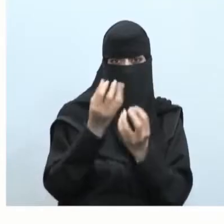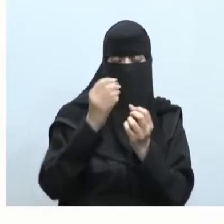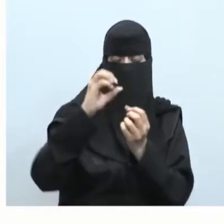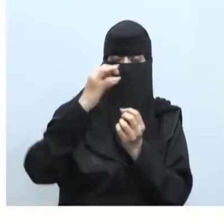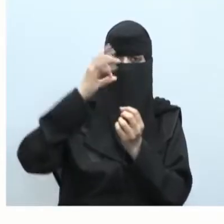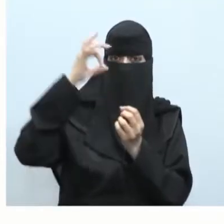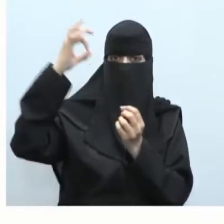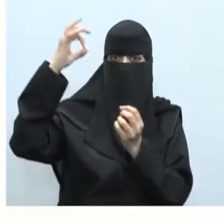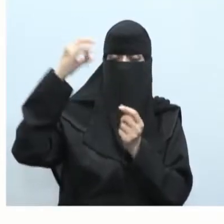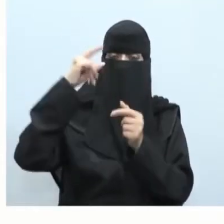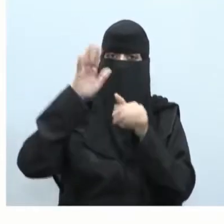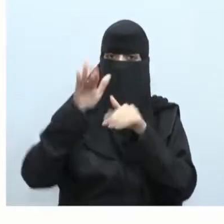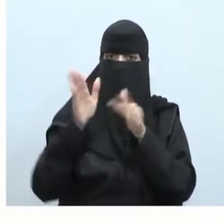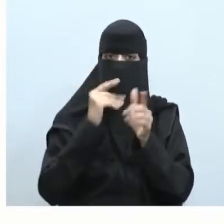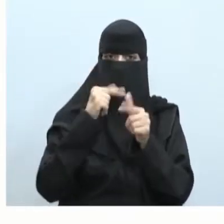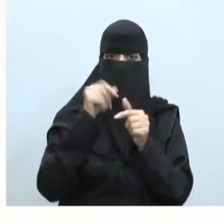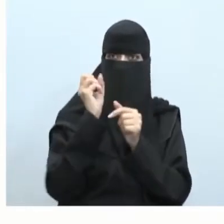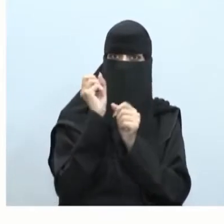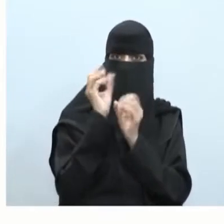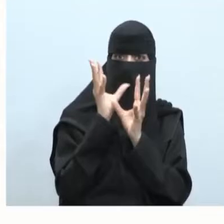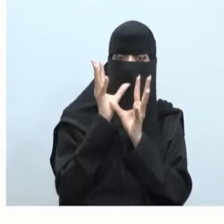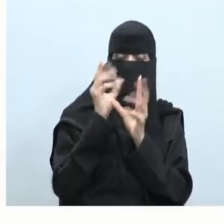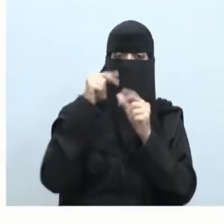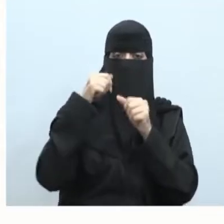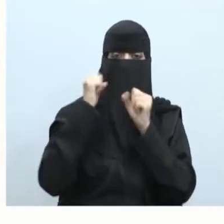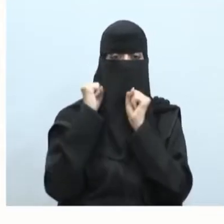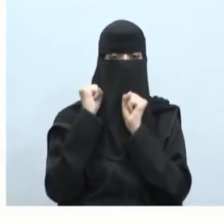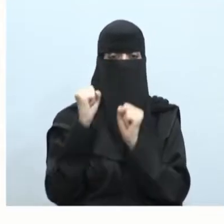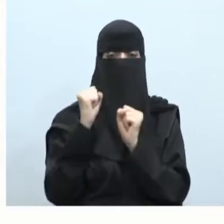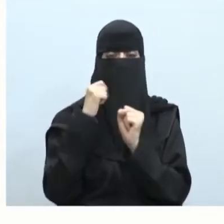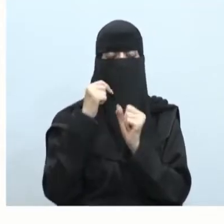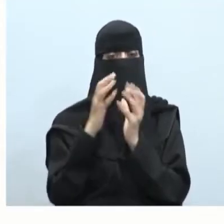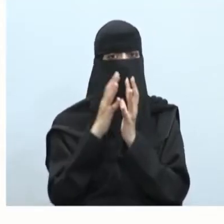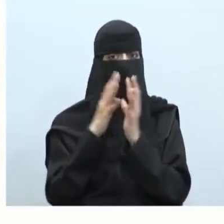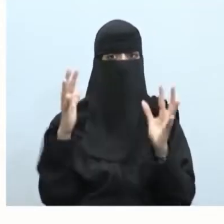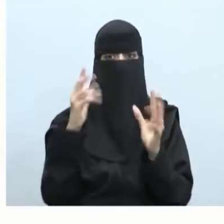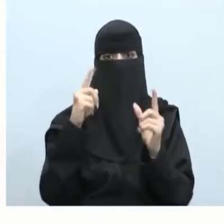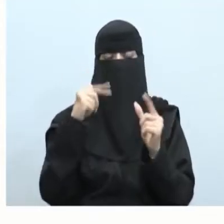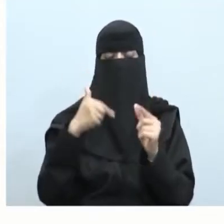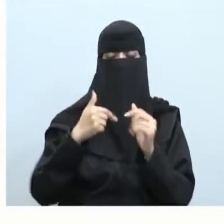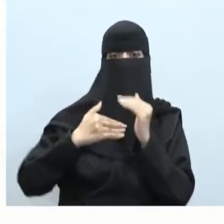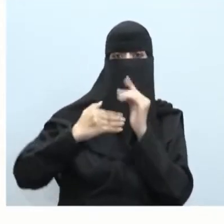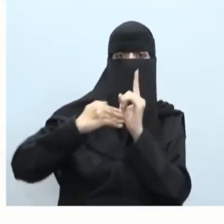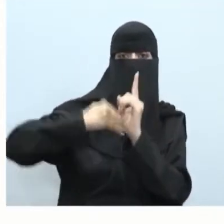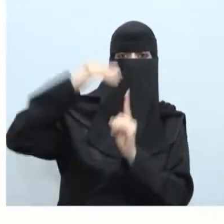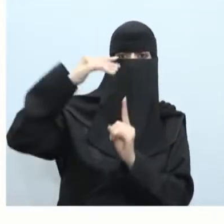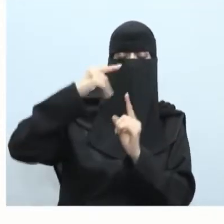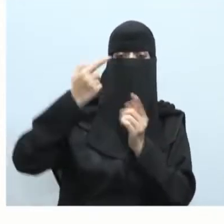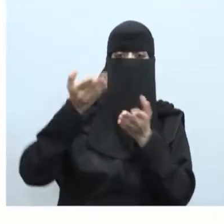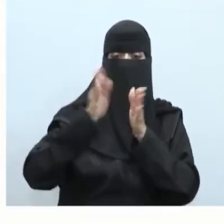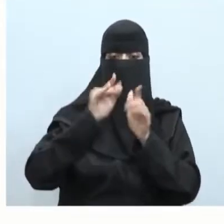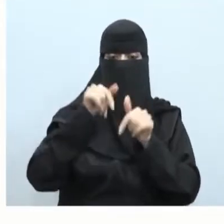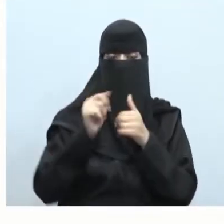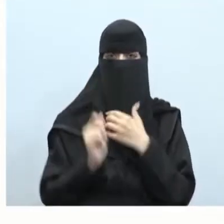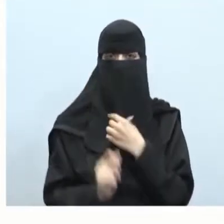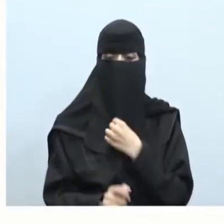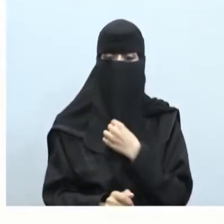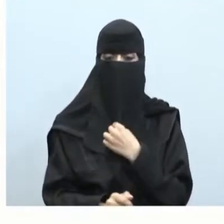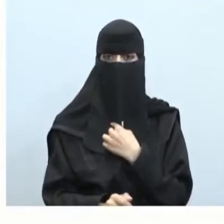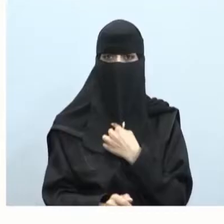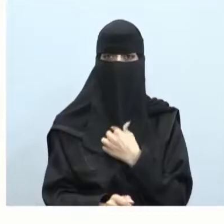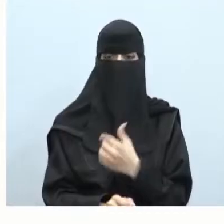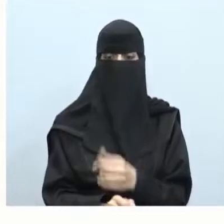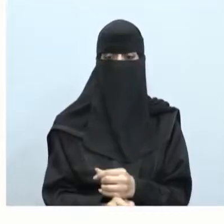معانيها وضيائها قوة كبيرة جدا تفوق مجرتنا إذن أبناء وبنات